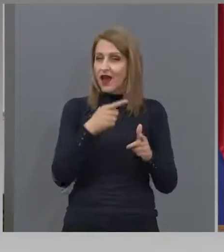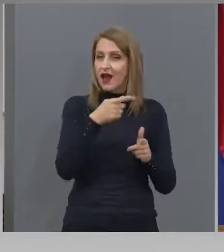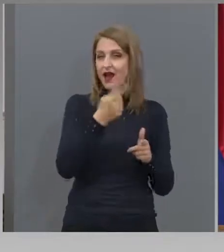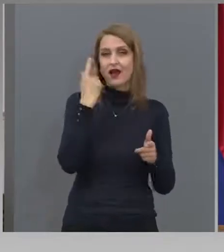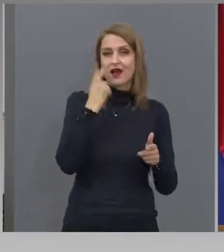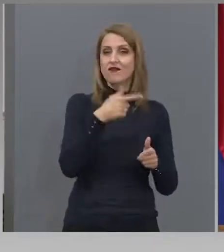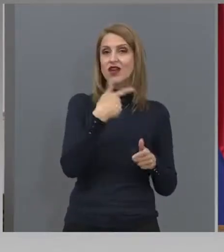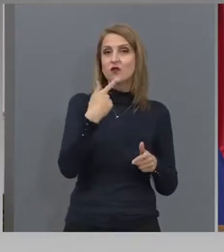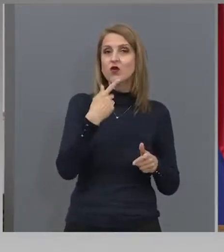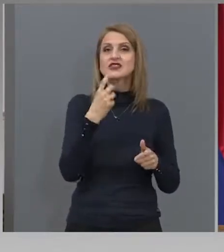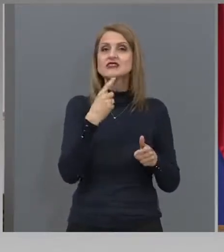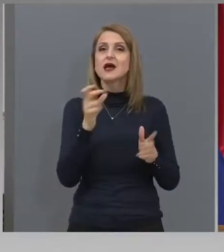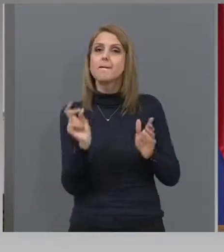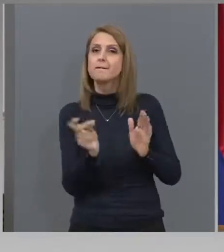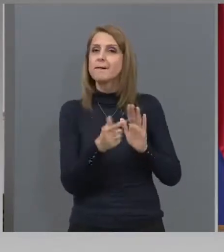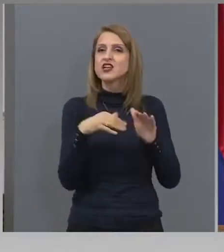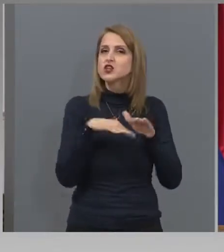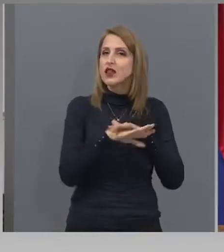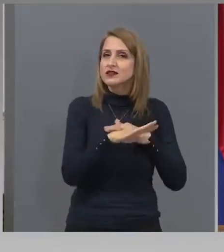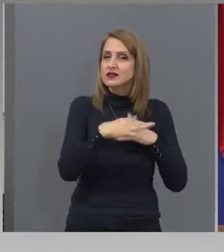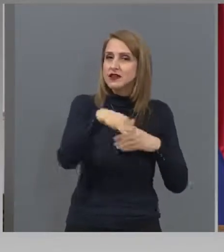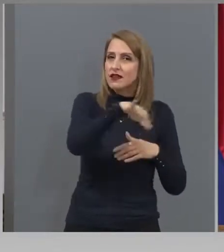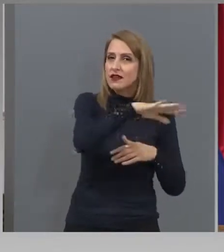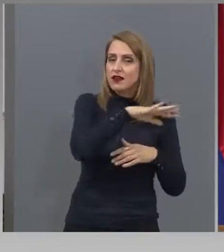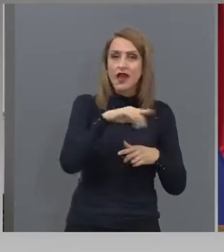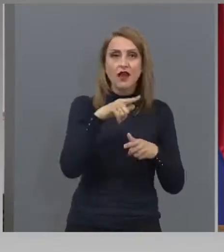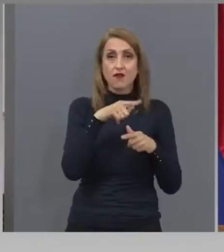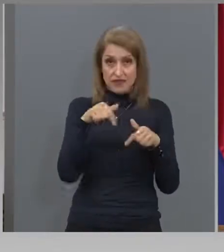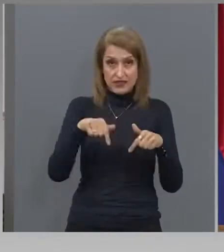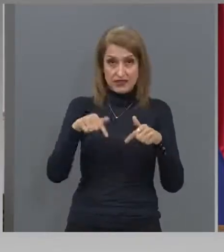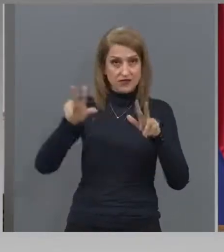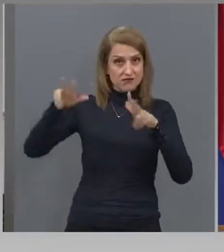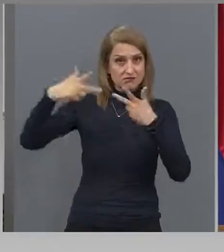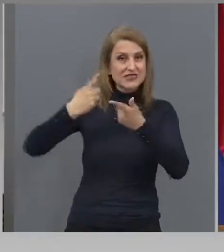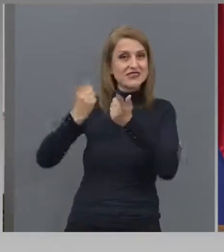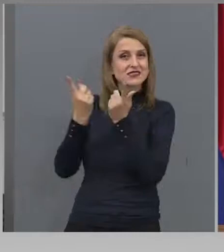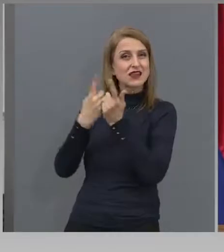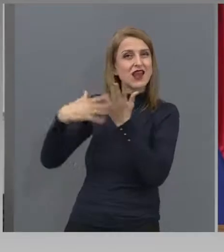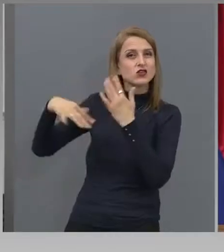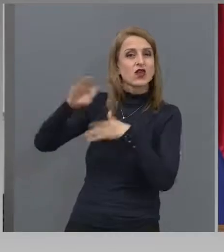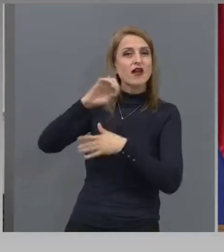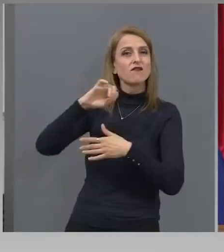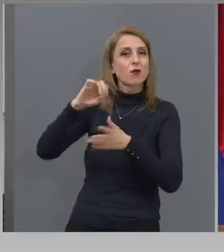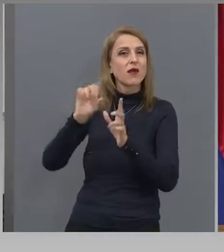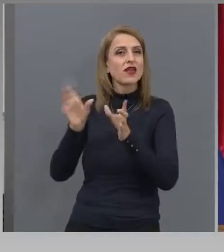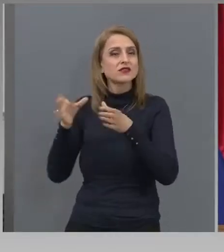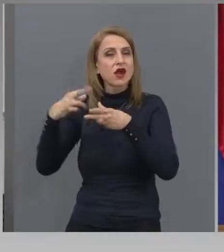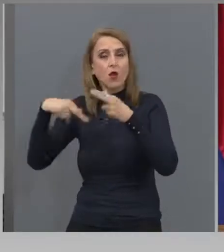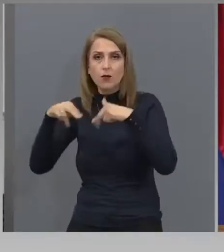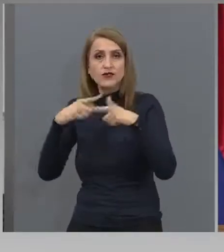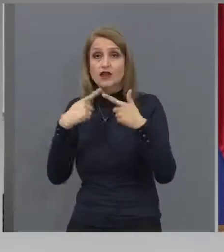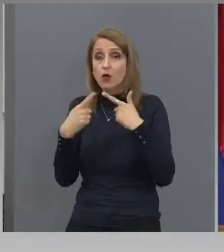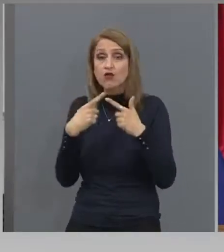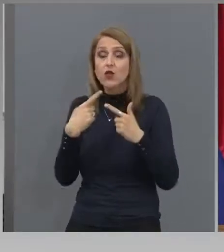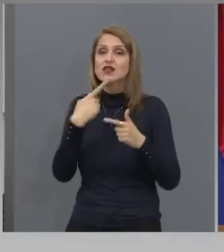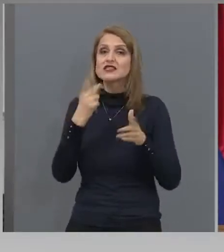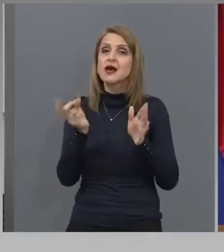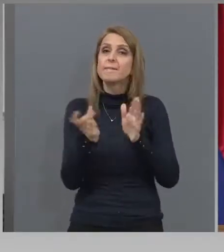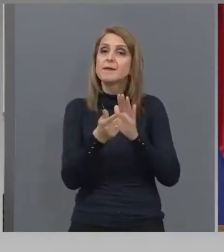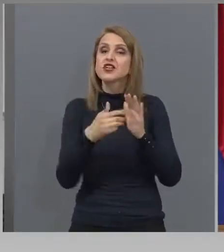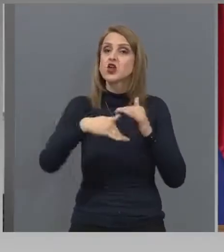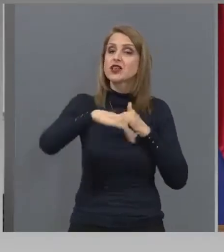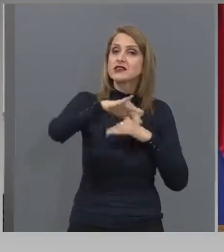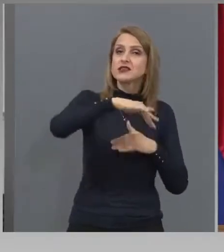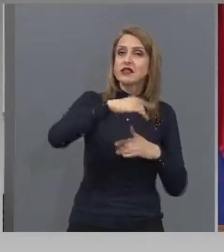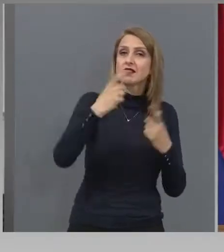днешната среща, обсъдени, беше ли обсъдени бежанците на гръцката граница? И обсъжда се... Защото